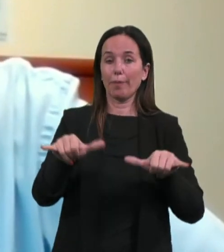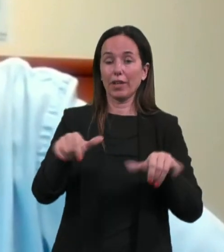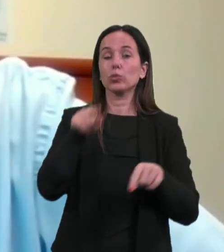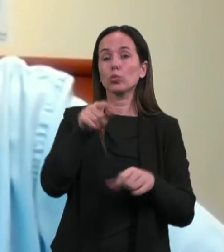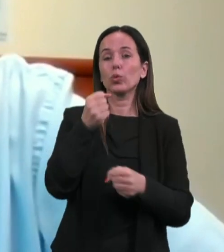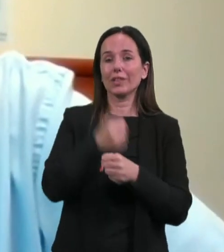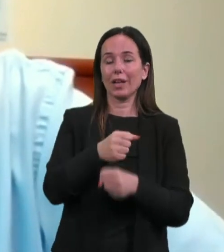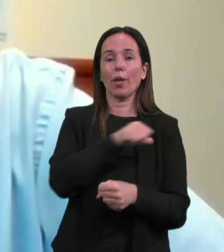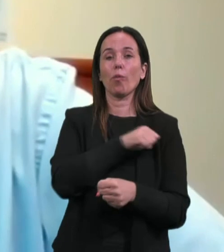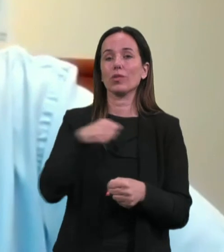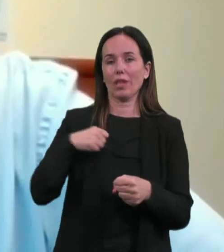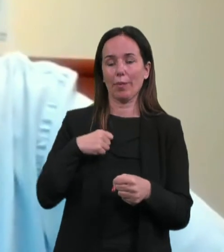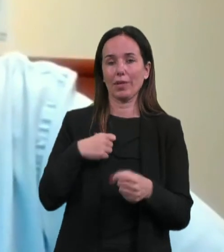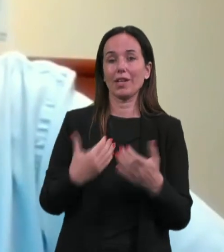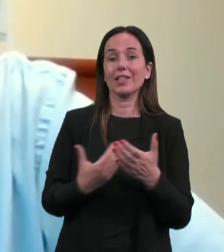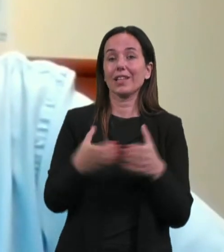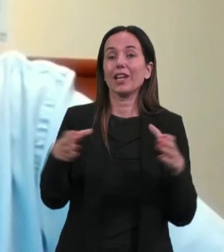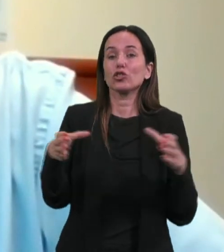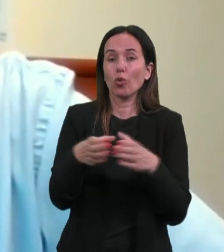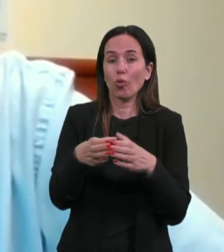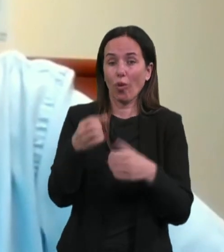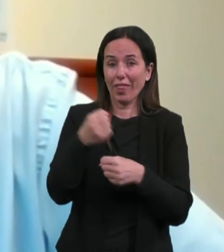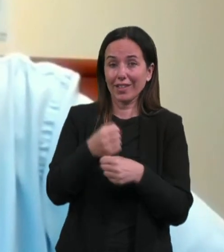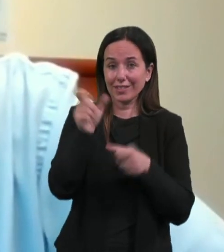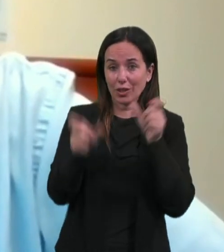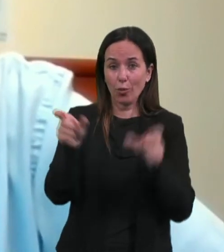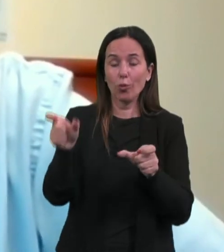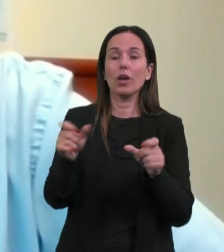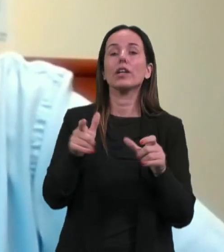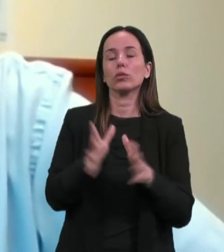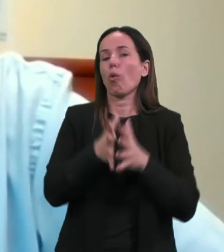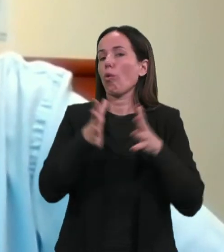za kolektiv resnično velik zalogaj.